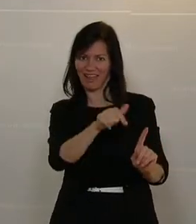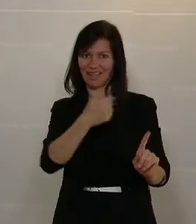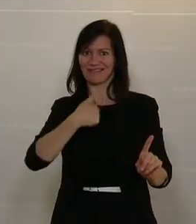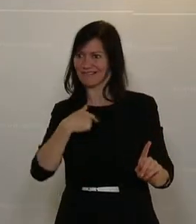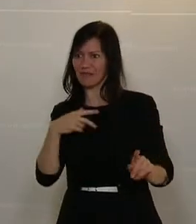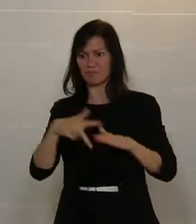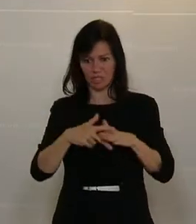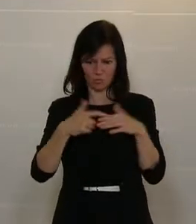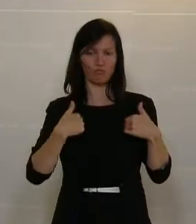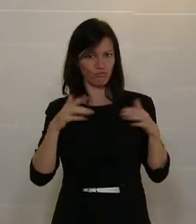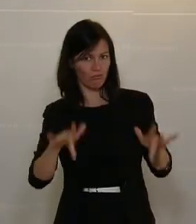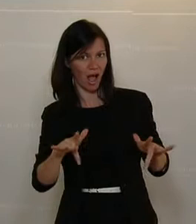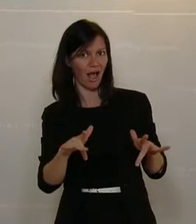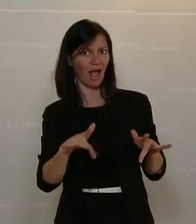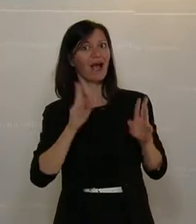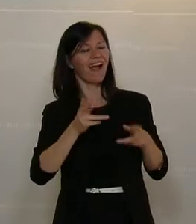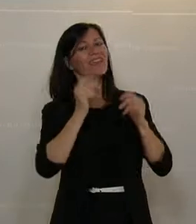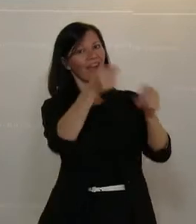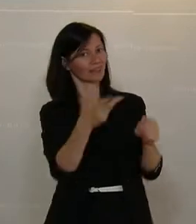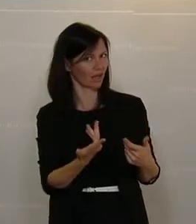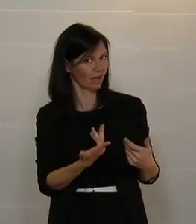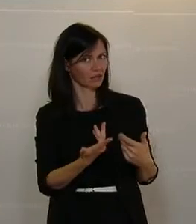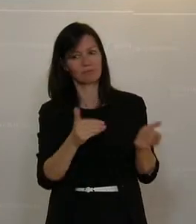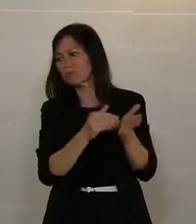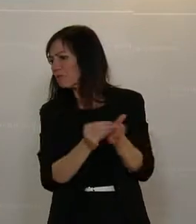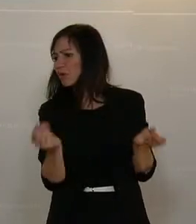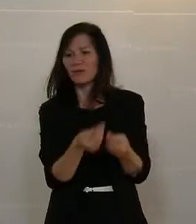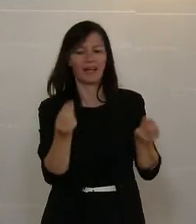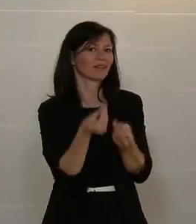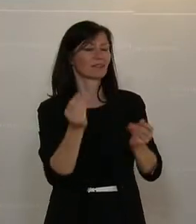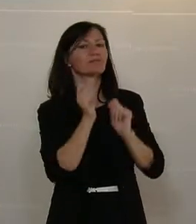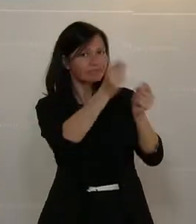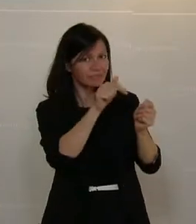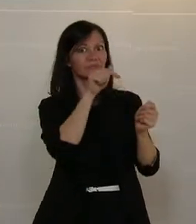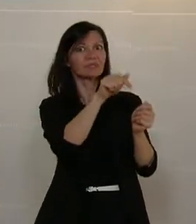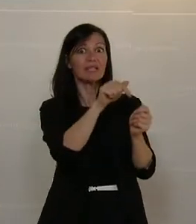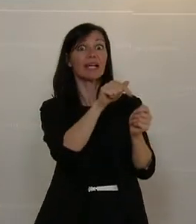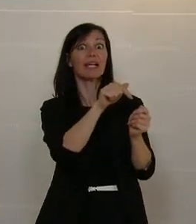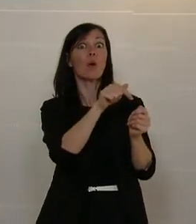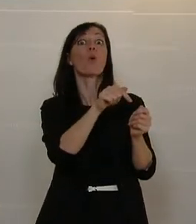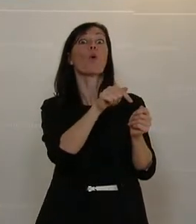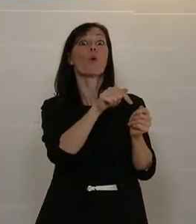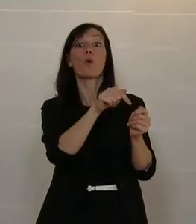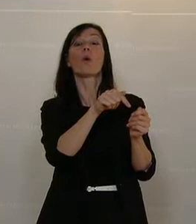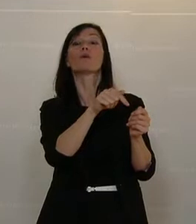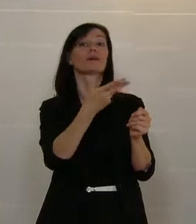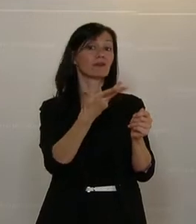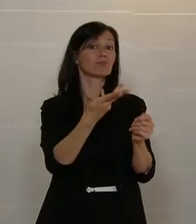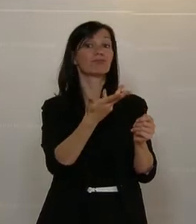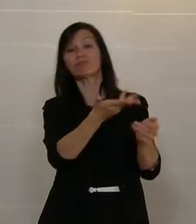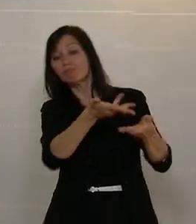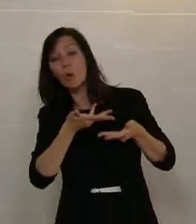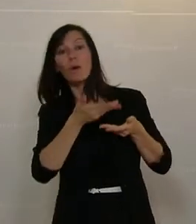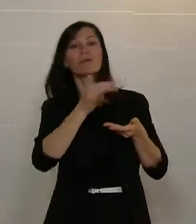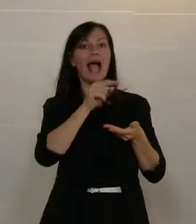Möglichkeiten als Mensch mit Behinderung aufnimmt, bearbeitet und an alle notwendigen Stellen weiterleitet, damit mir diese